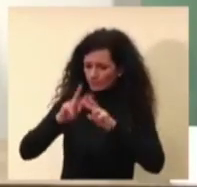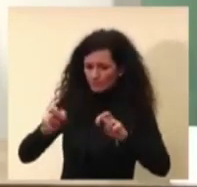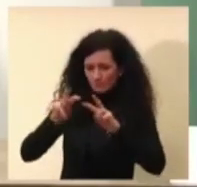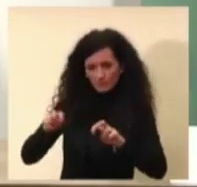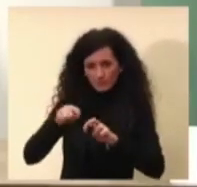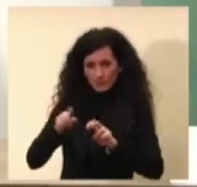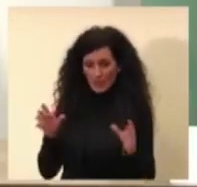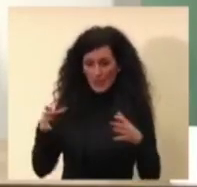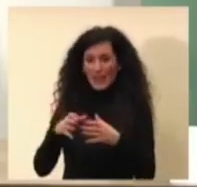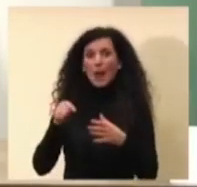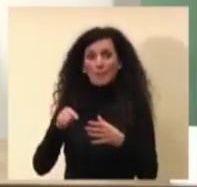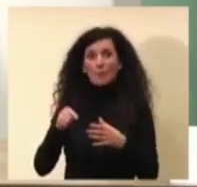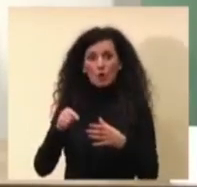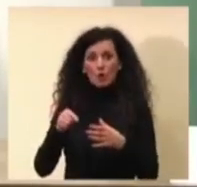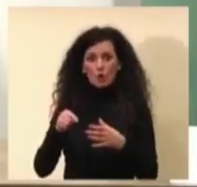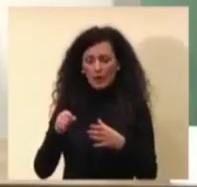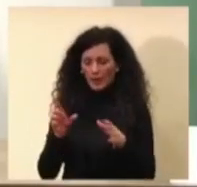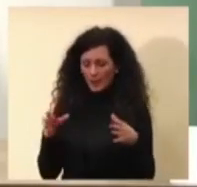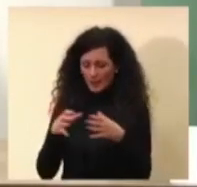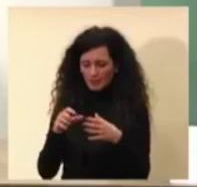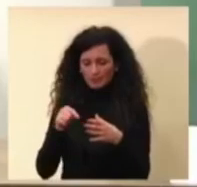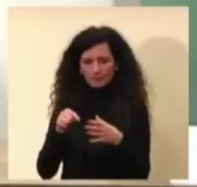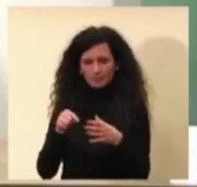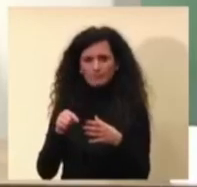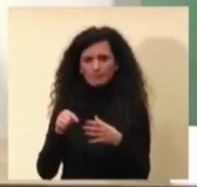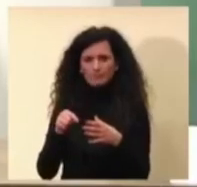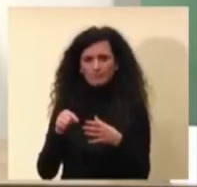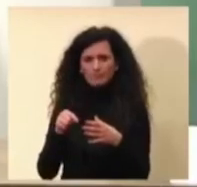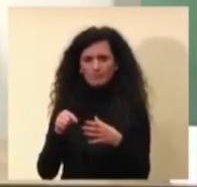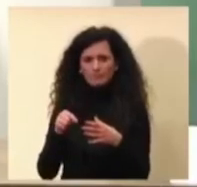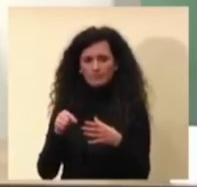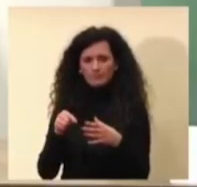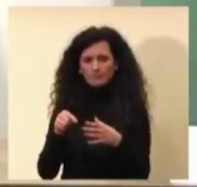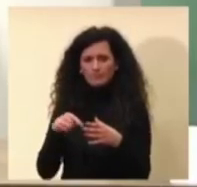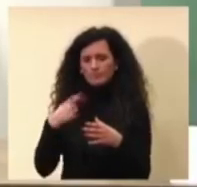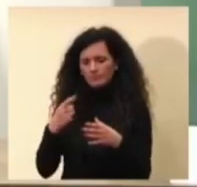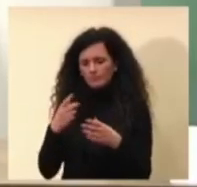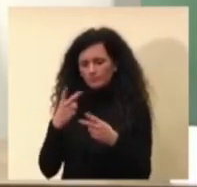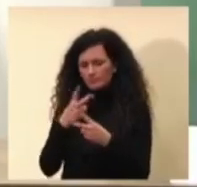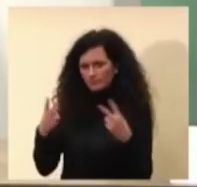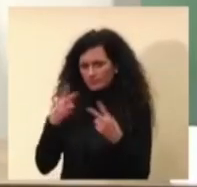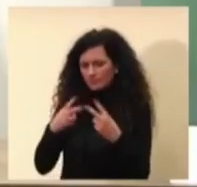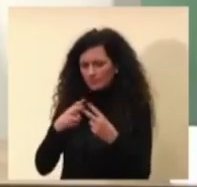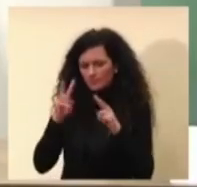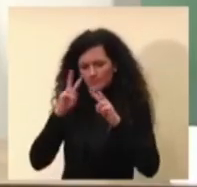rappresentativo sostanzialmente dell'universo che viene testato